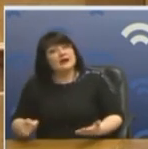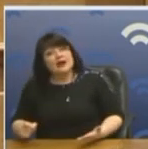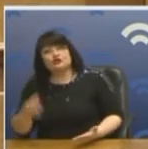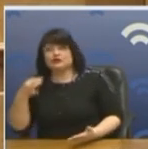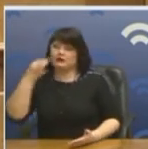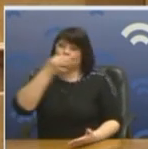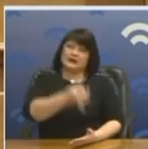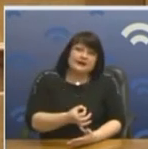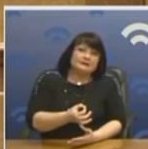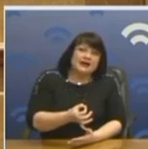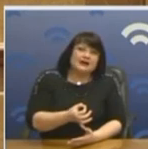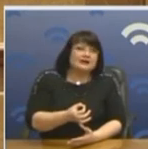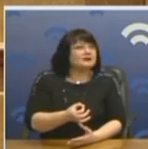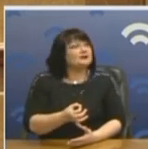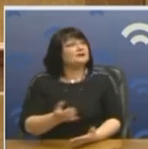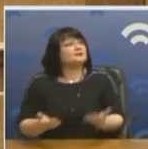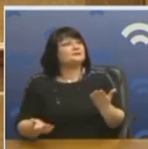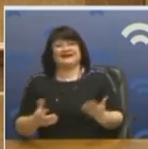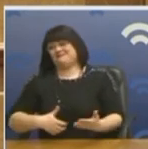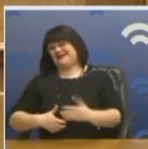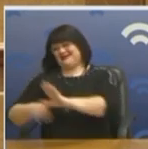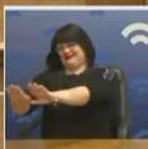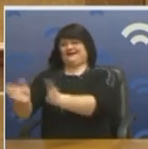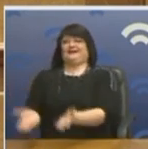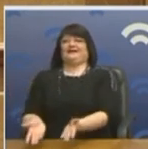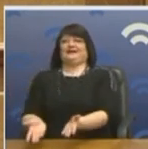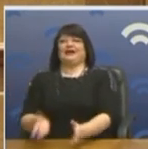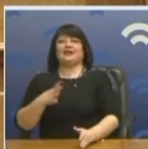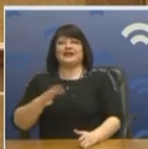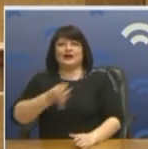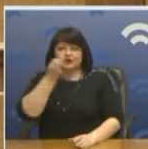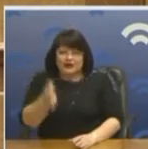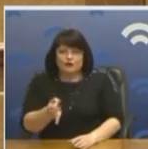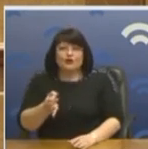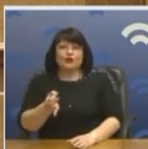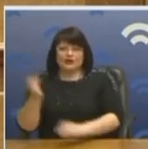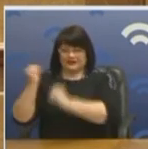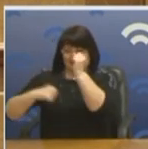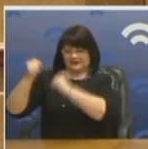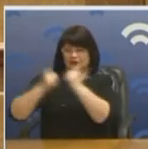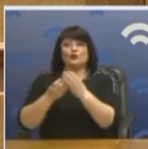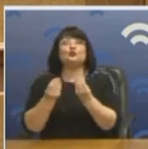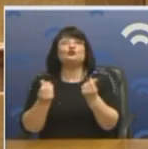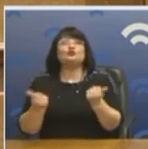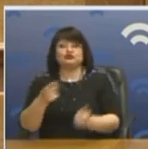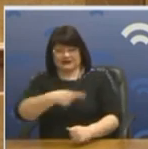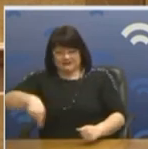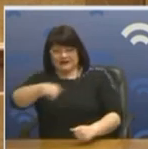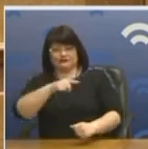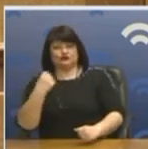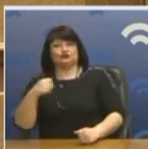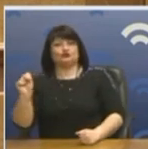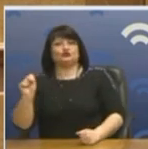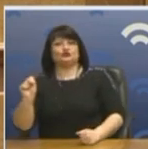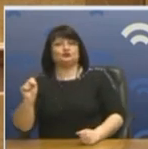εγώ εδώ. Συμβαίνουν και λάθμοι. Αλλά θέλω να πω το εξής. Η δική μας διαφωνία είναι ουσιαστική με όλους τους υπόλοιπους, κύριε Υπουργέ, εκτός από